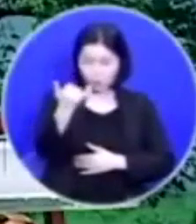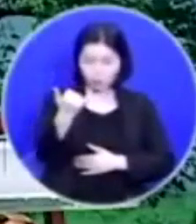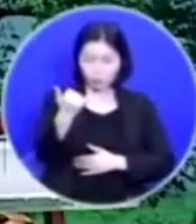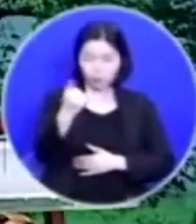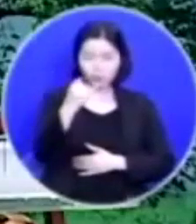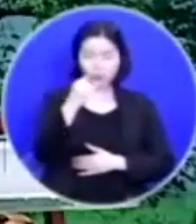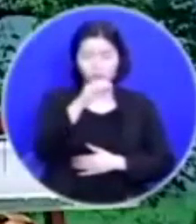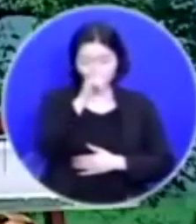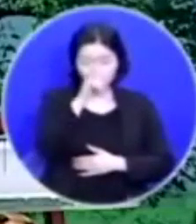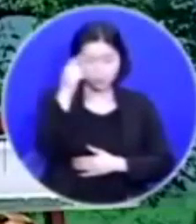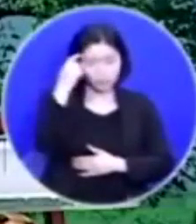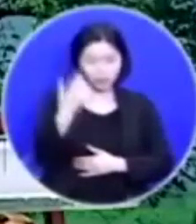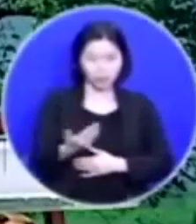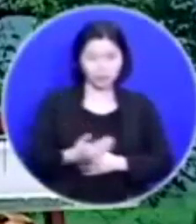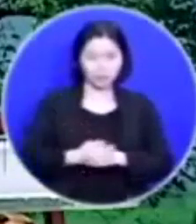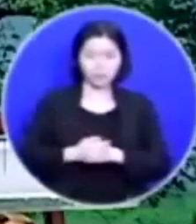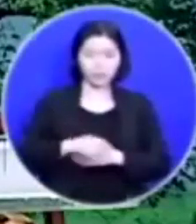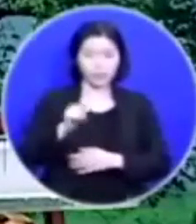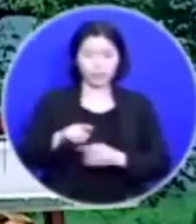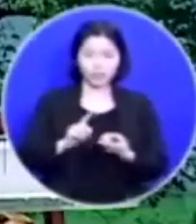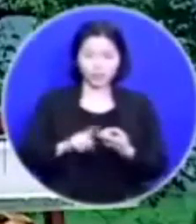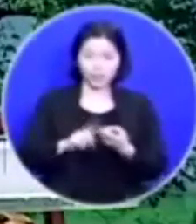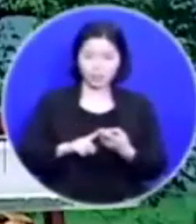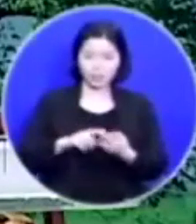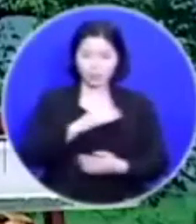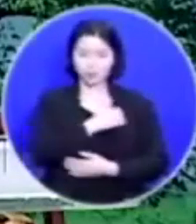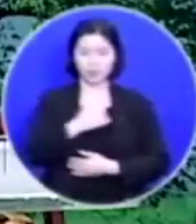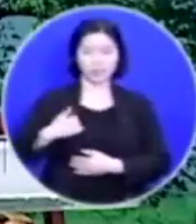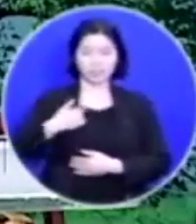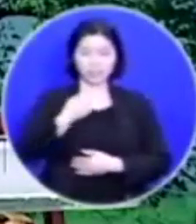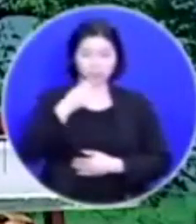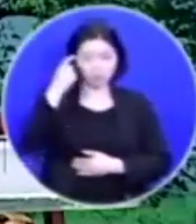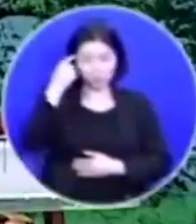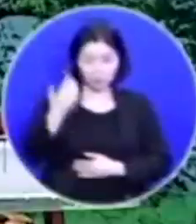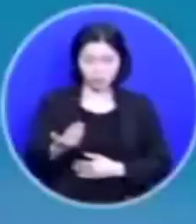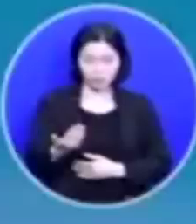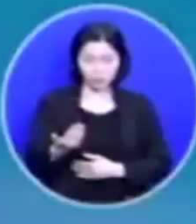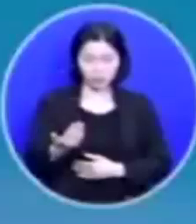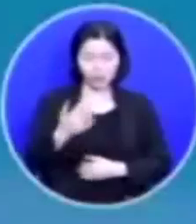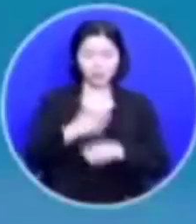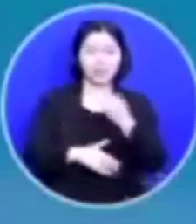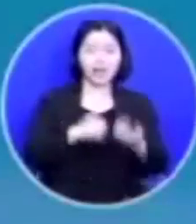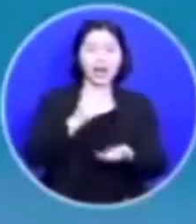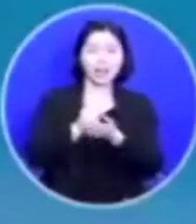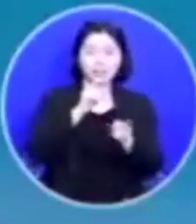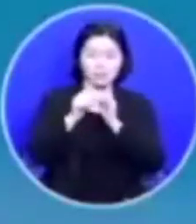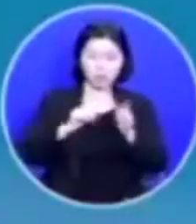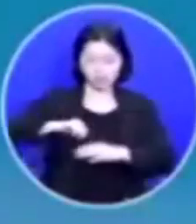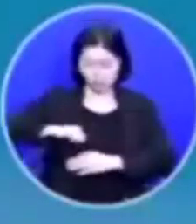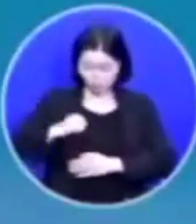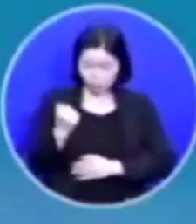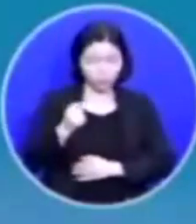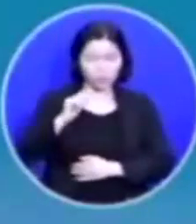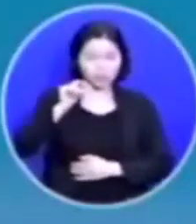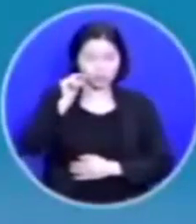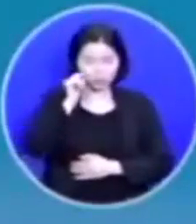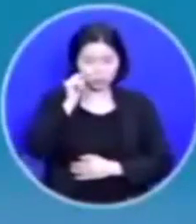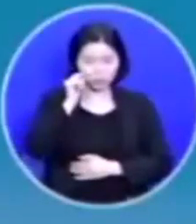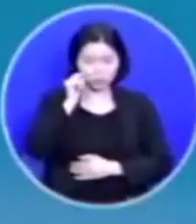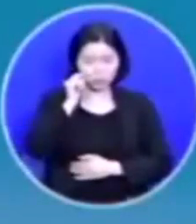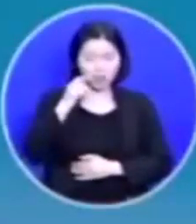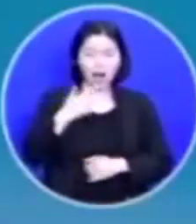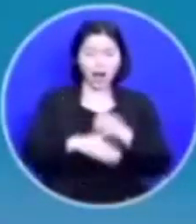그 점에 자신이 없죠 하나님 말씀대로 순종하지 못하고 하나님을 기쁘게 하지 못하고